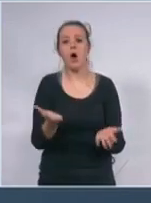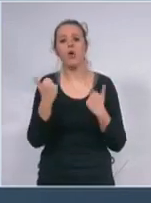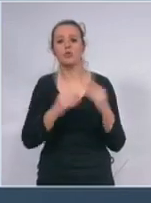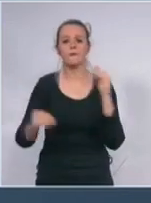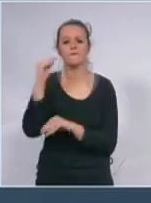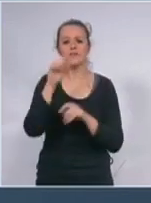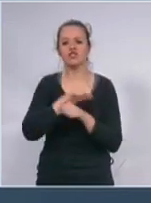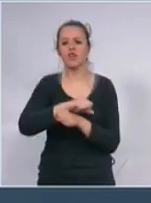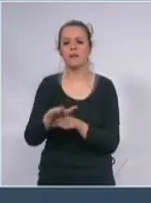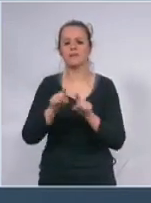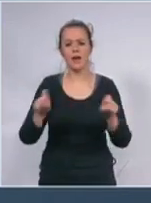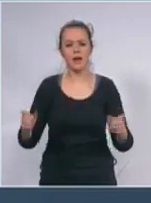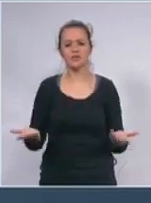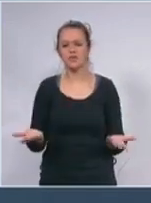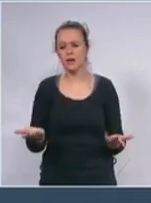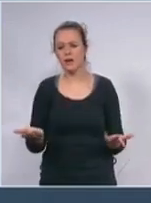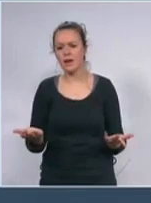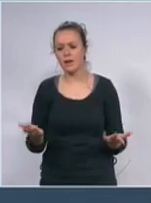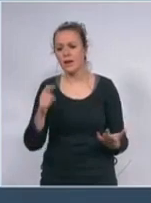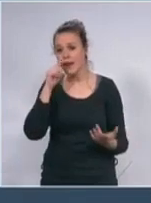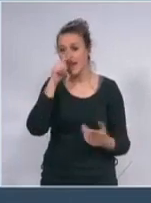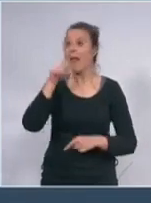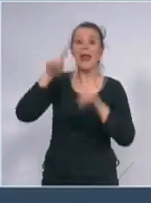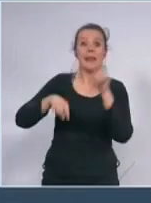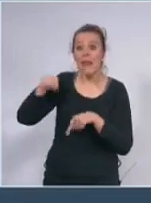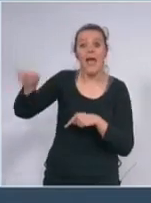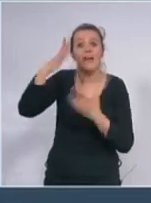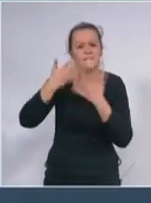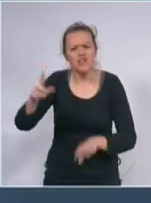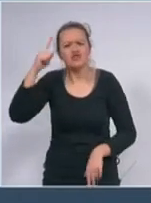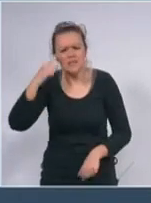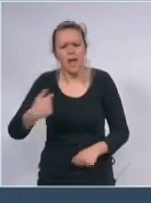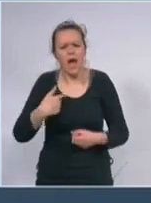neki od njih su iz karantina neki od njih su direktno znali da su zaraženi